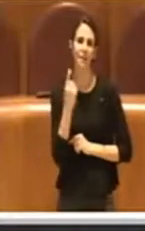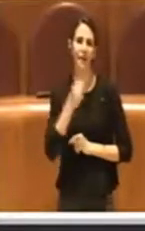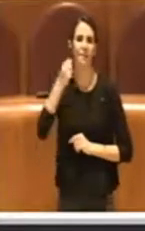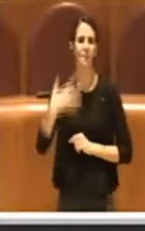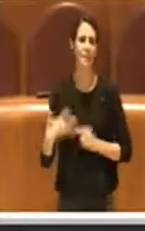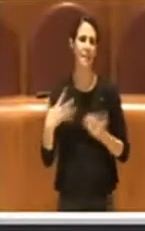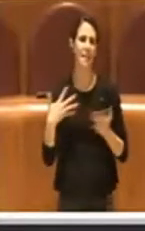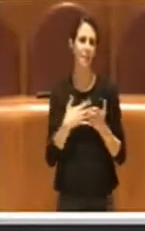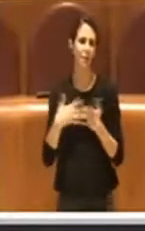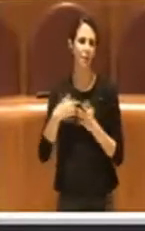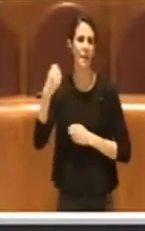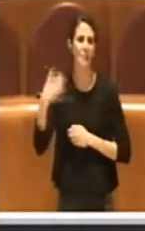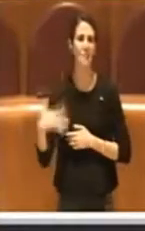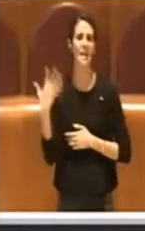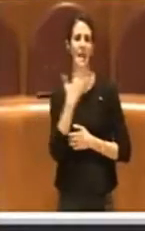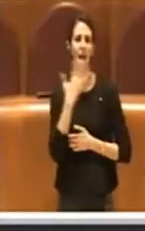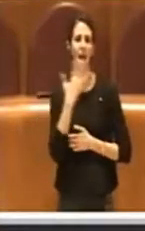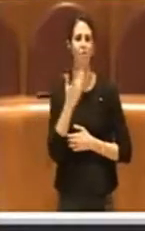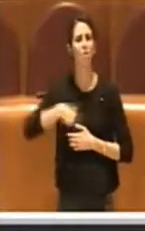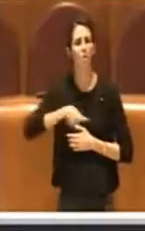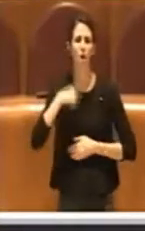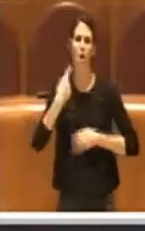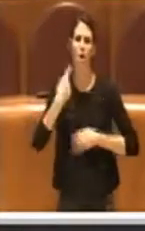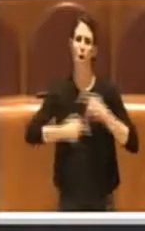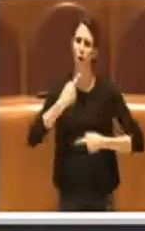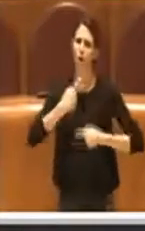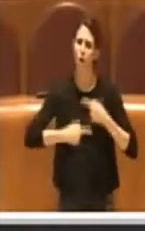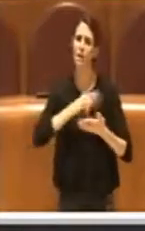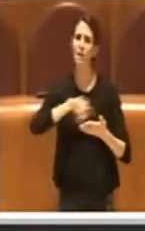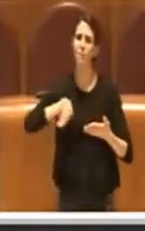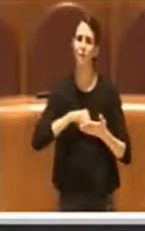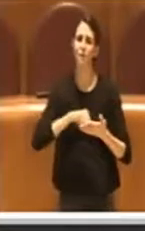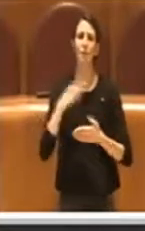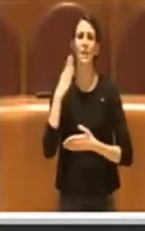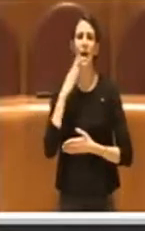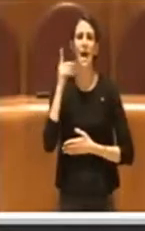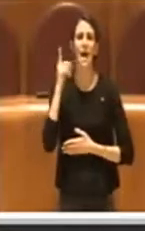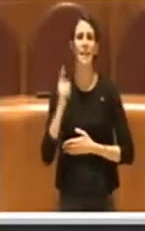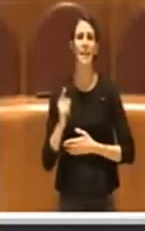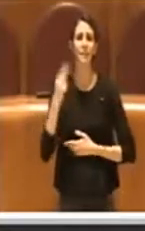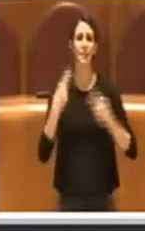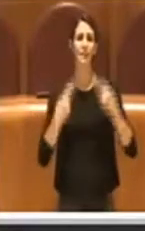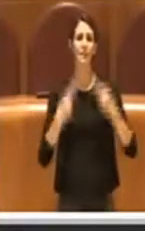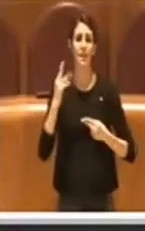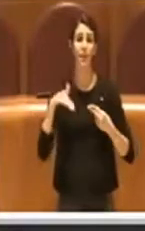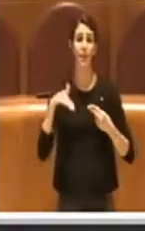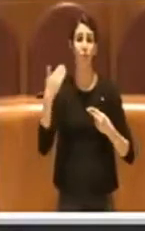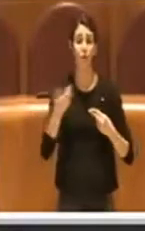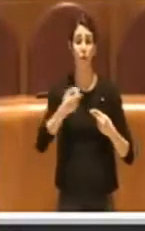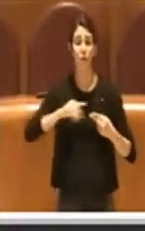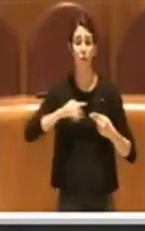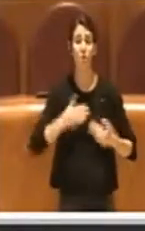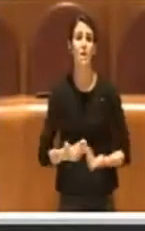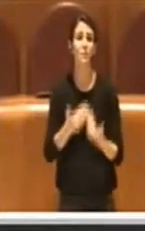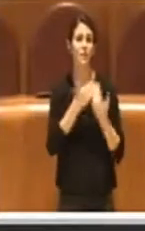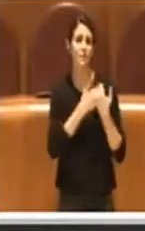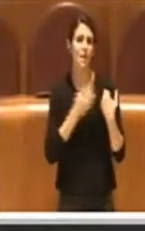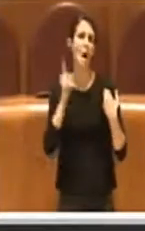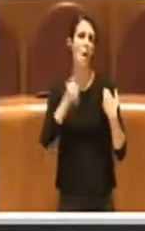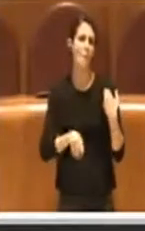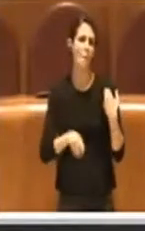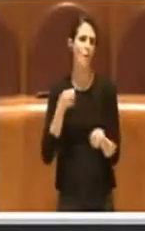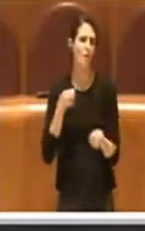sistematicamente a votare debiti fuori bilancio, ad assumerci responsabilità anche di gestioni passate